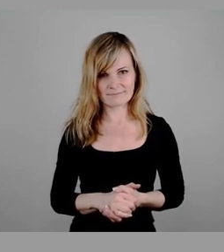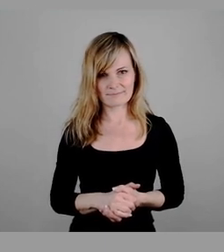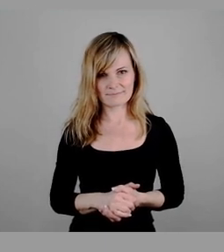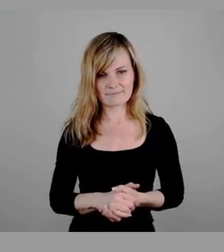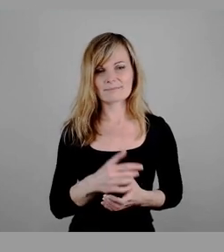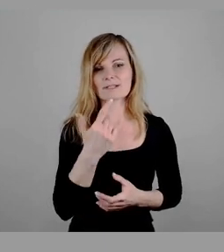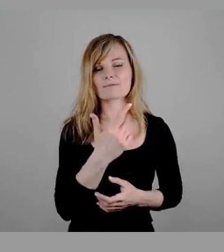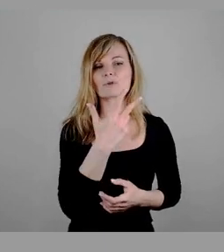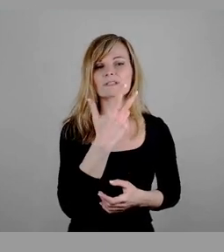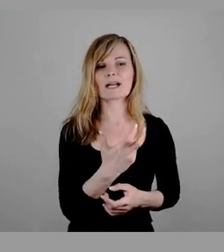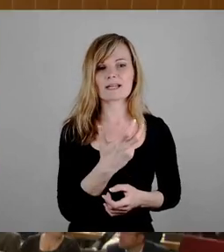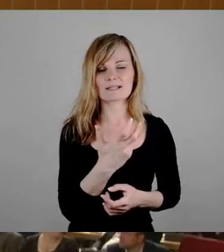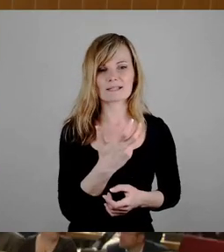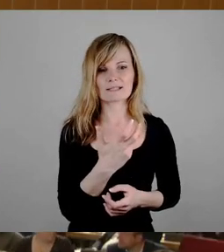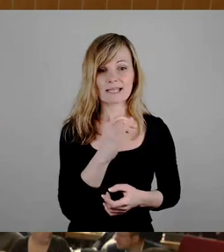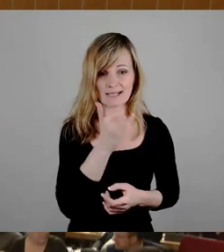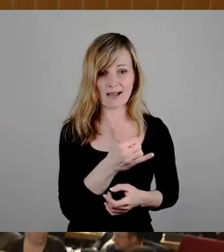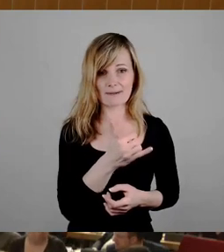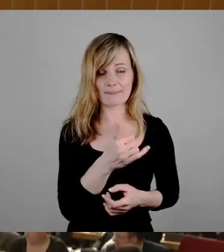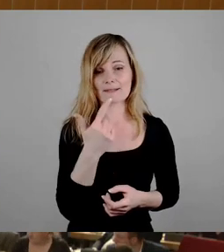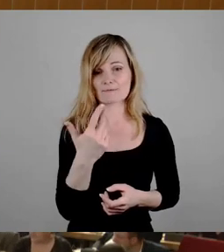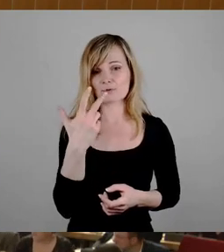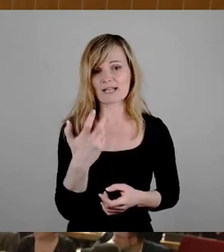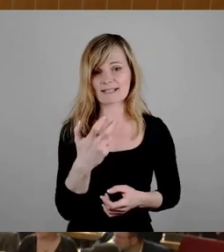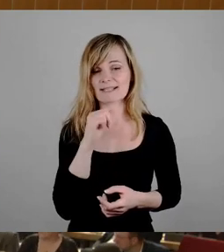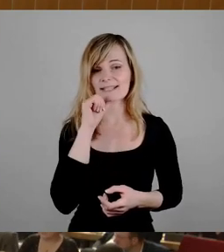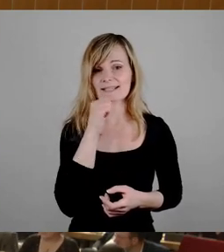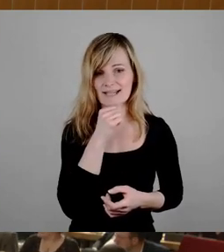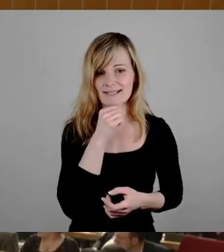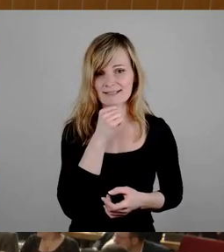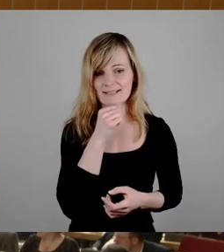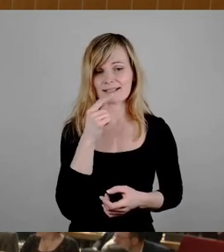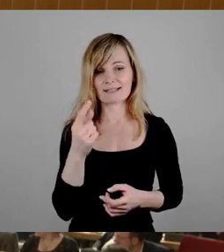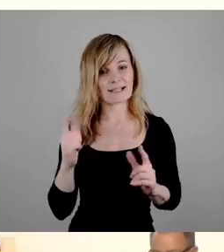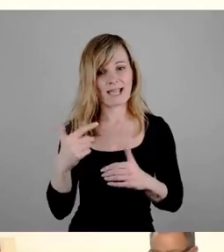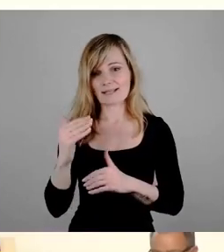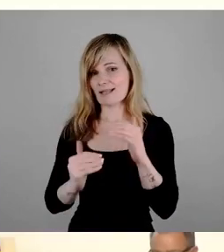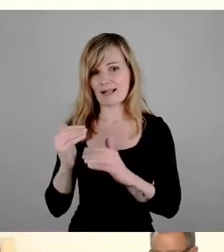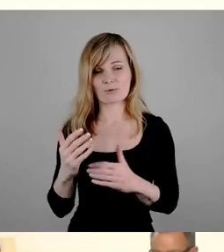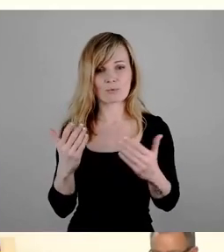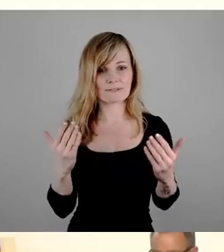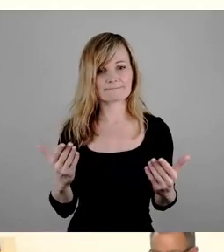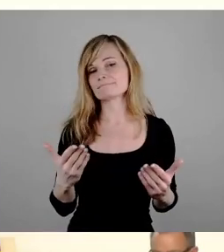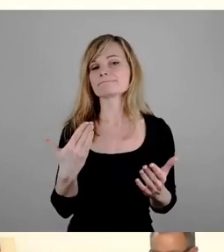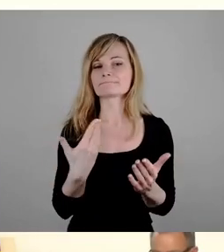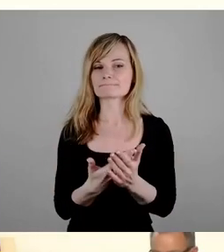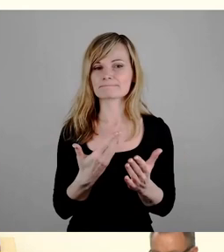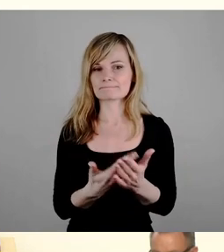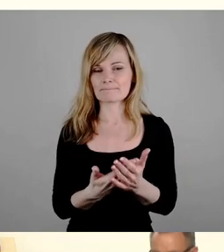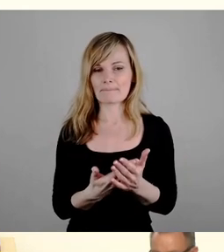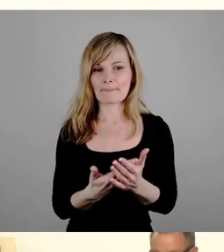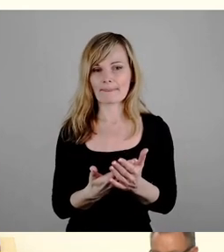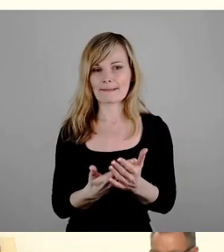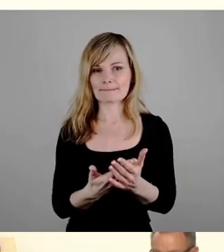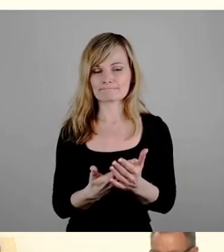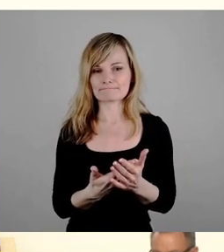32 ja, stimmen. 32 nein, stimmen. Keine Enthaltung. Damit wäre der